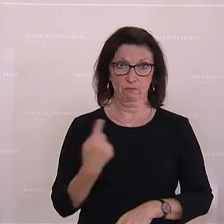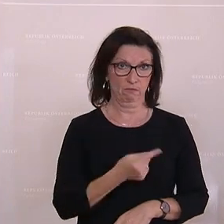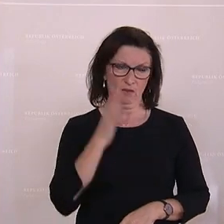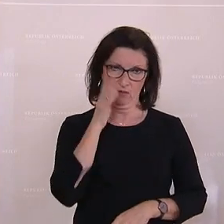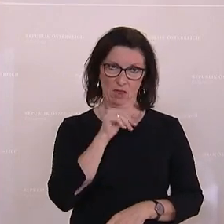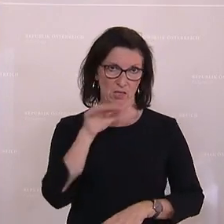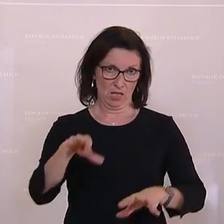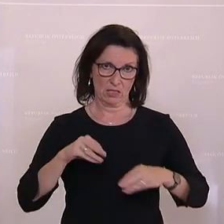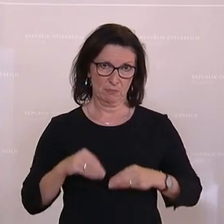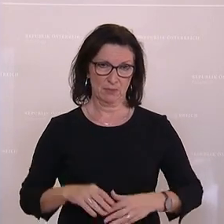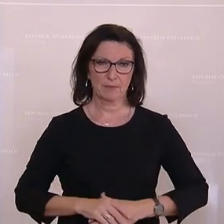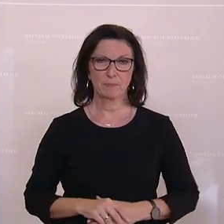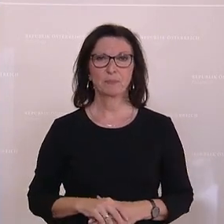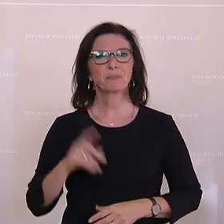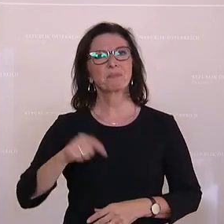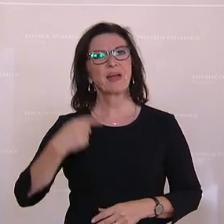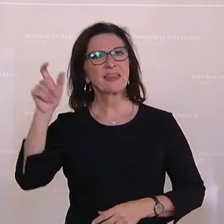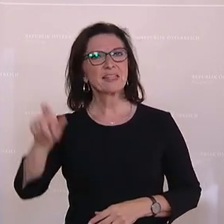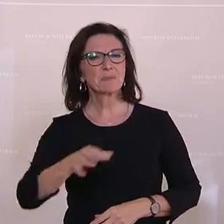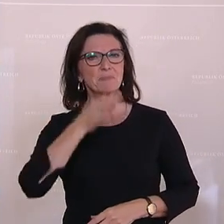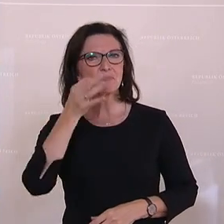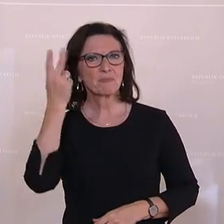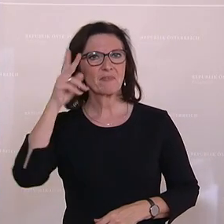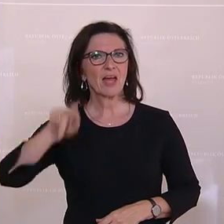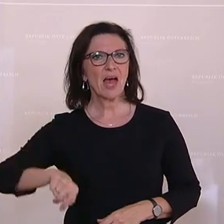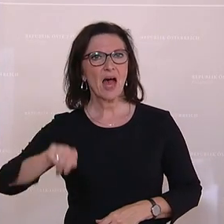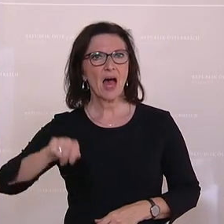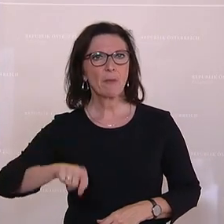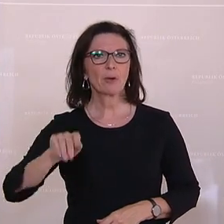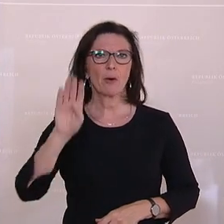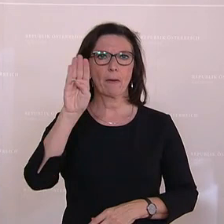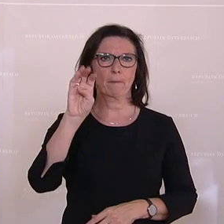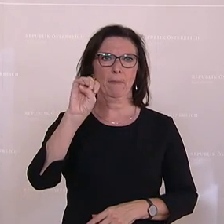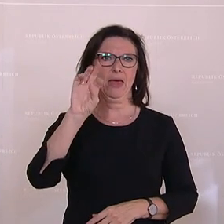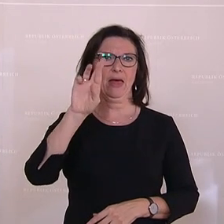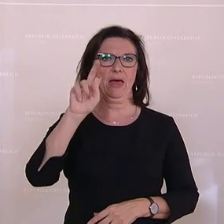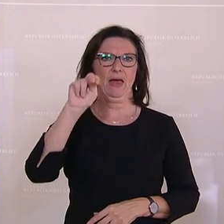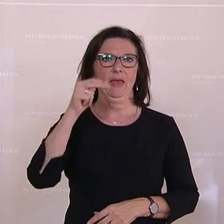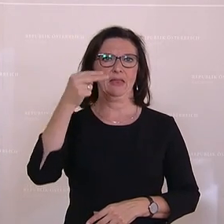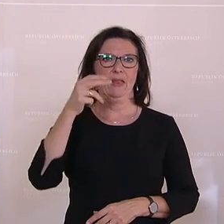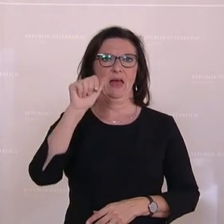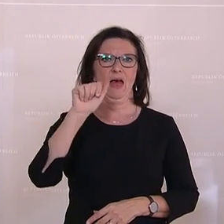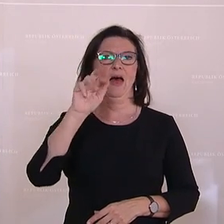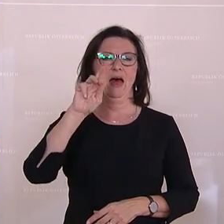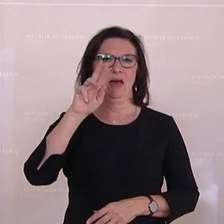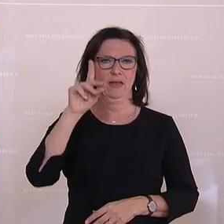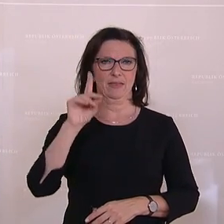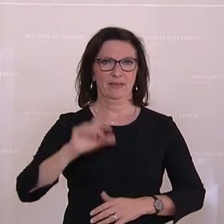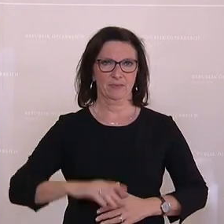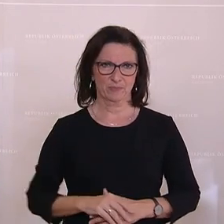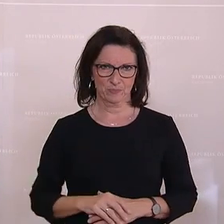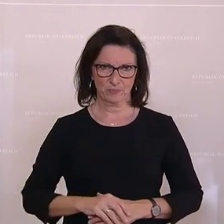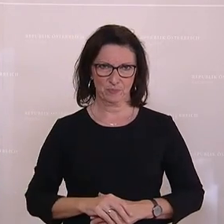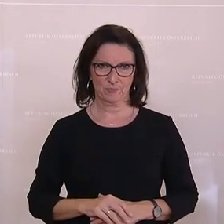Für das Jahr 2022 stehen wir bereits bei 27 Frauen morden. Es brauche dringend einen Ausbau des Gewaltschutzes, fordert Petra Wimmer von der